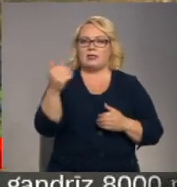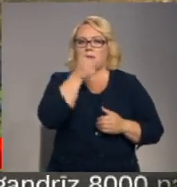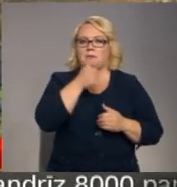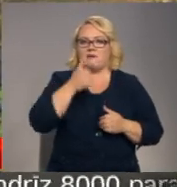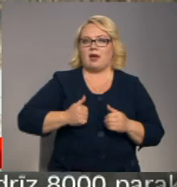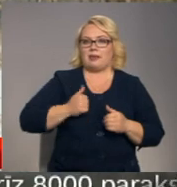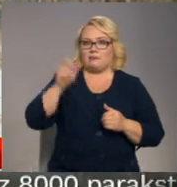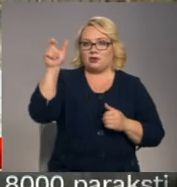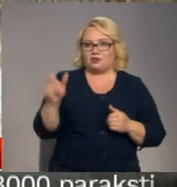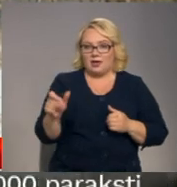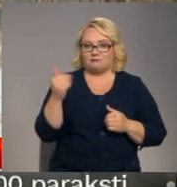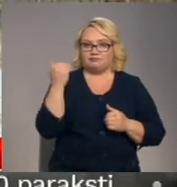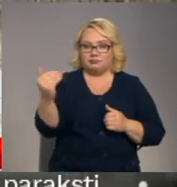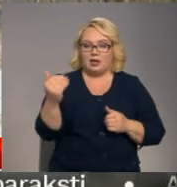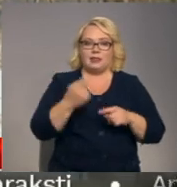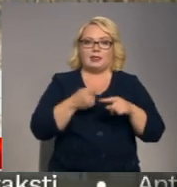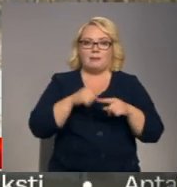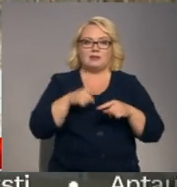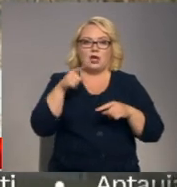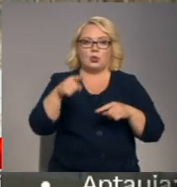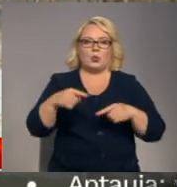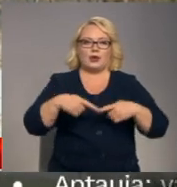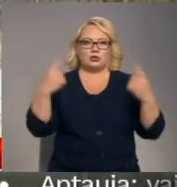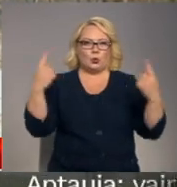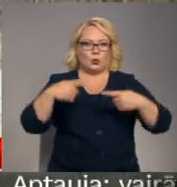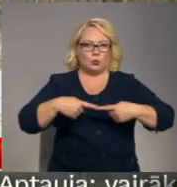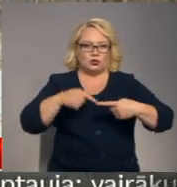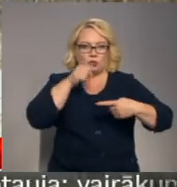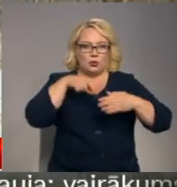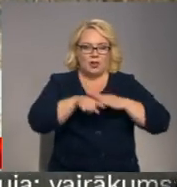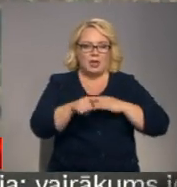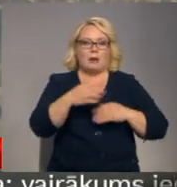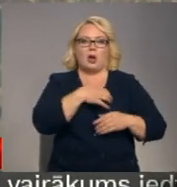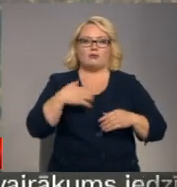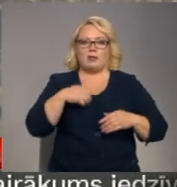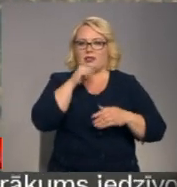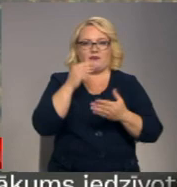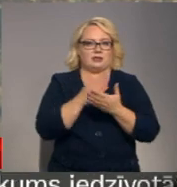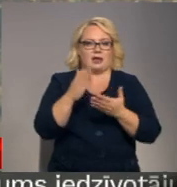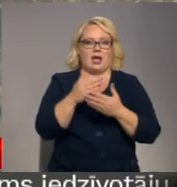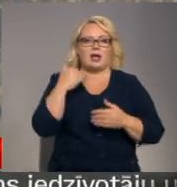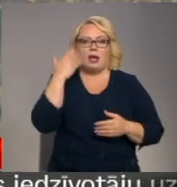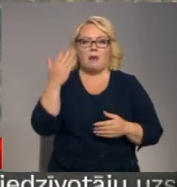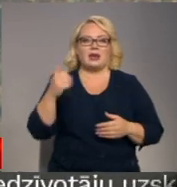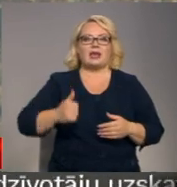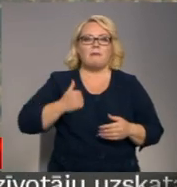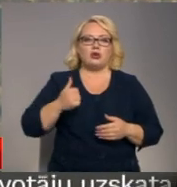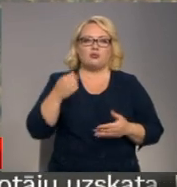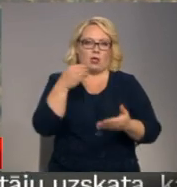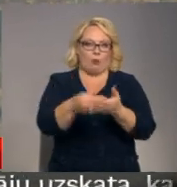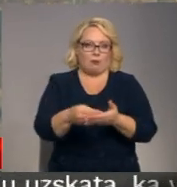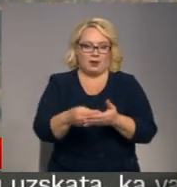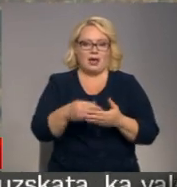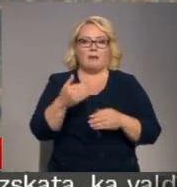īpašniekam, tieši tā daļa, kur atrodas slūžas. Pašvaldība to sakārtot nevarēja pirms īpašumu un neātpirka, bet iepriekšējies tā